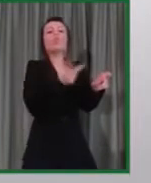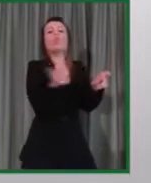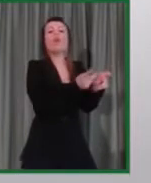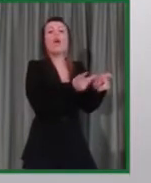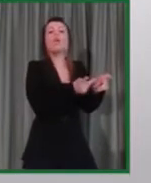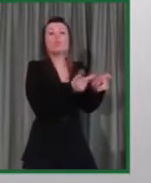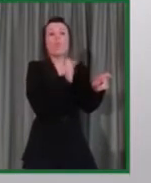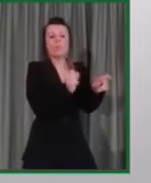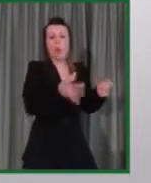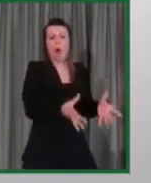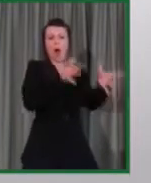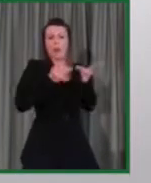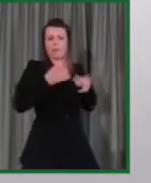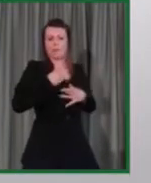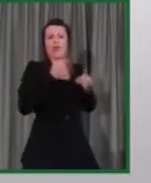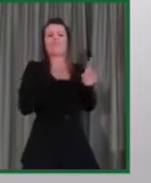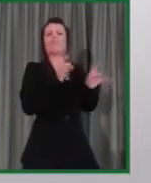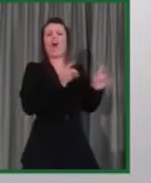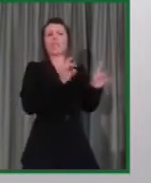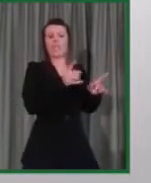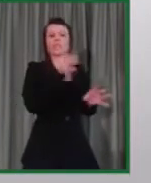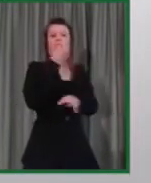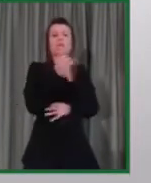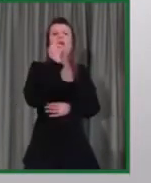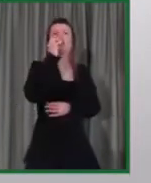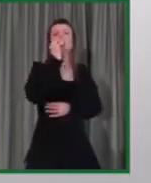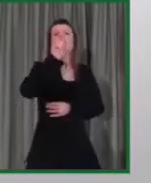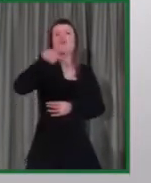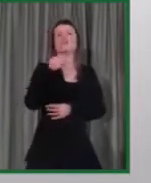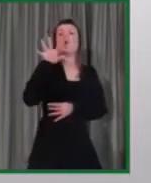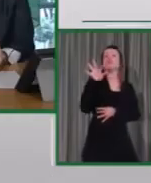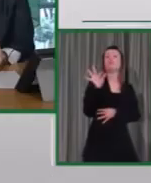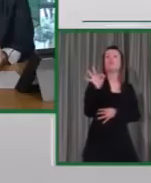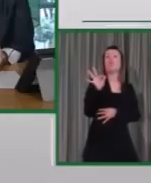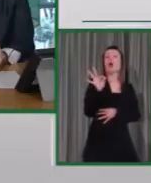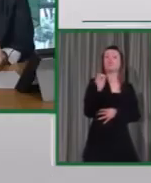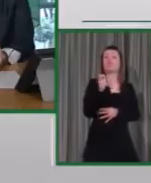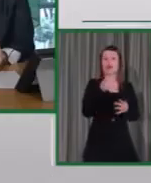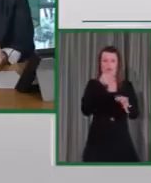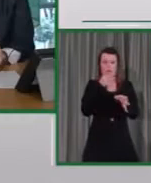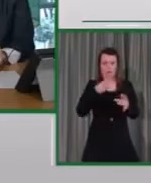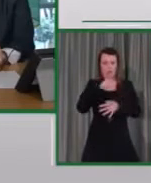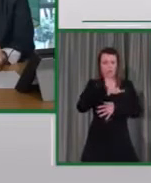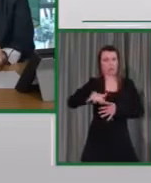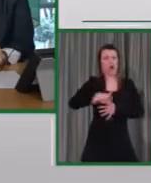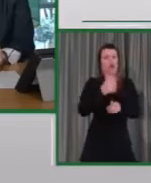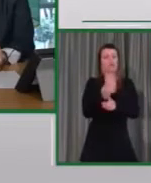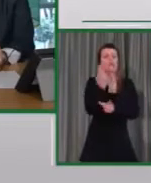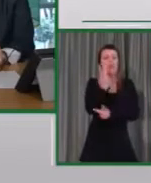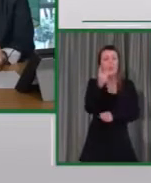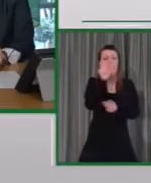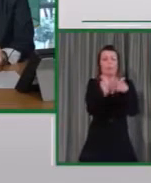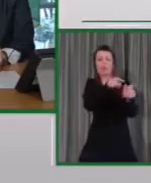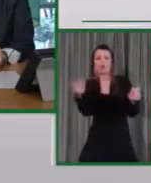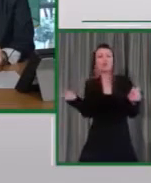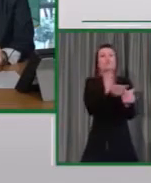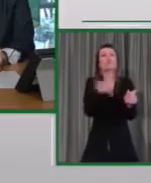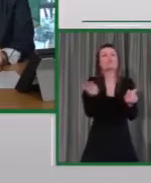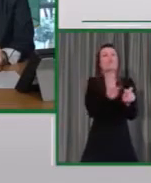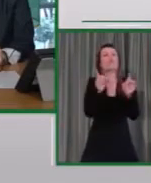dire che non è così semplice trovare due persone infette nello stesso momento per infettare me. E questo è l